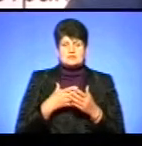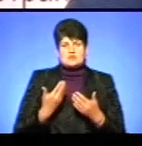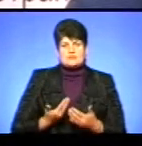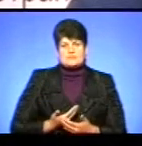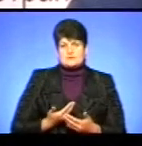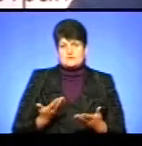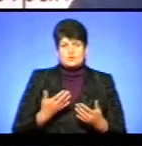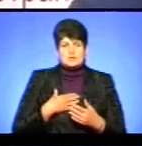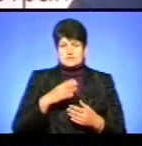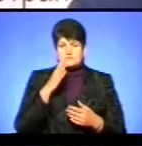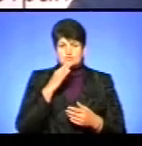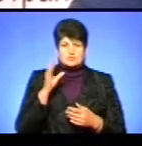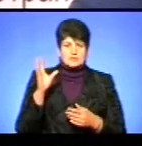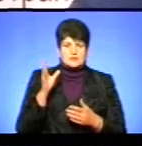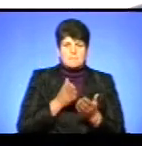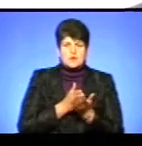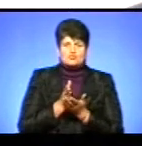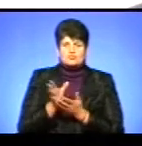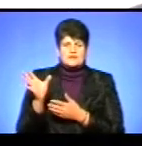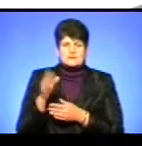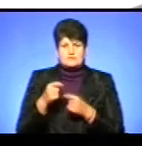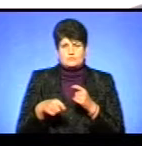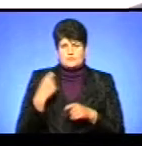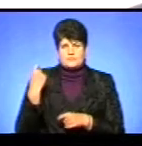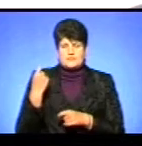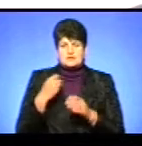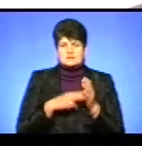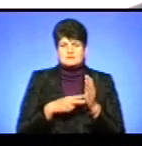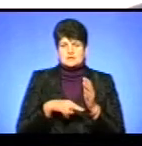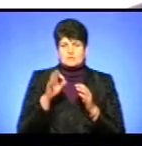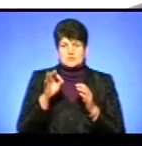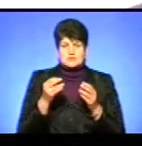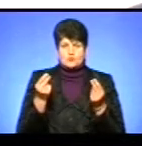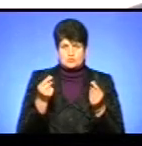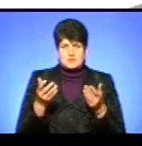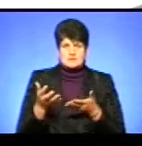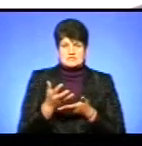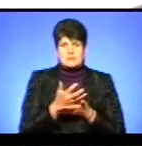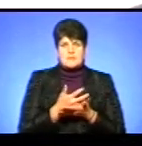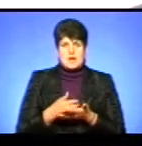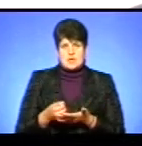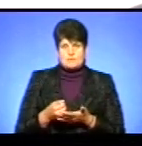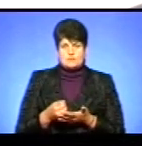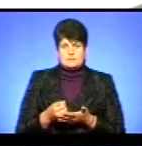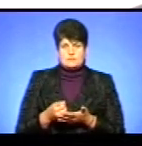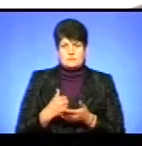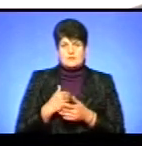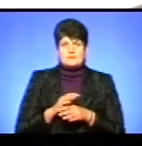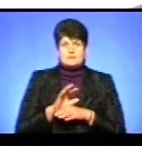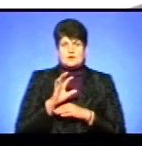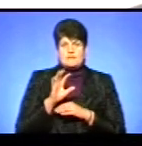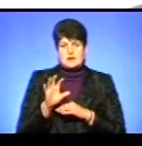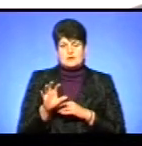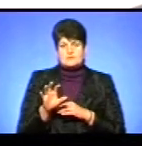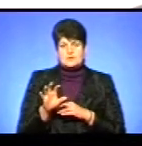В нас всі маршрути на сьогоднішній день збиткові. 70% коштів, які ми готівкою збираємо, ми відправляємо на